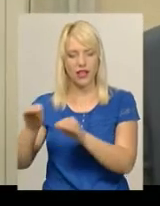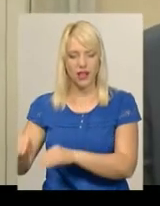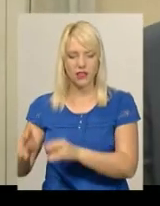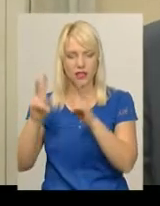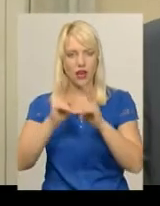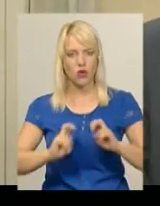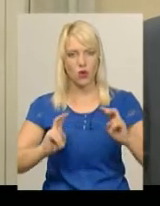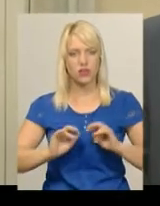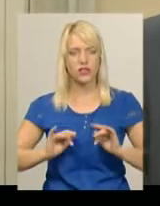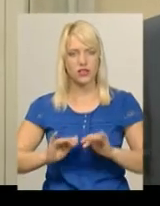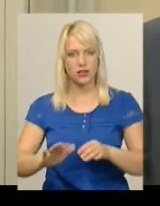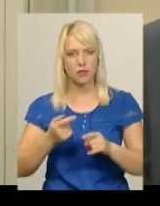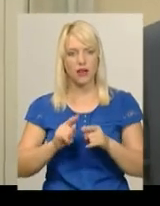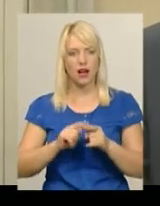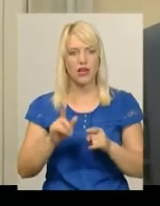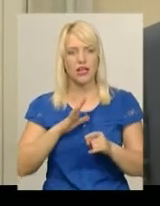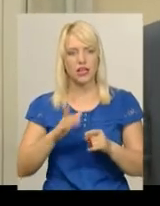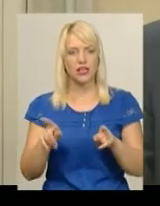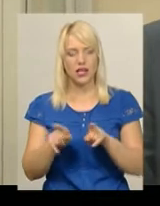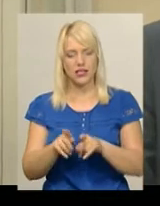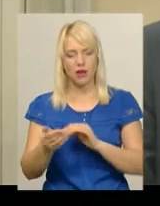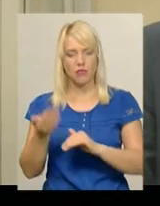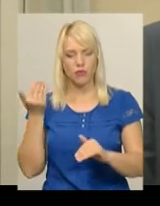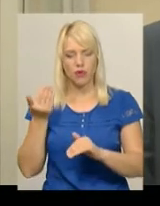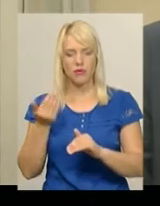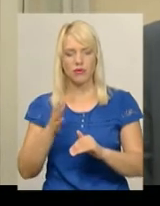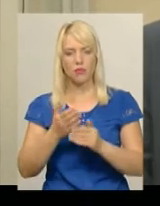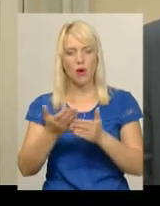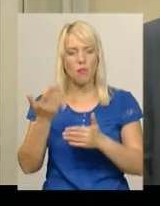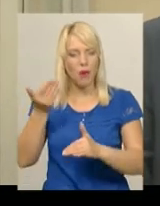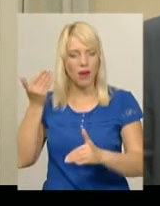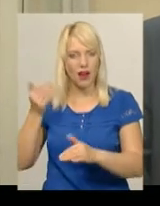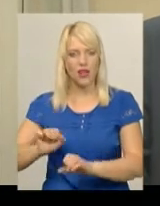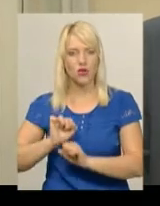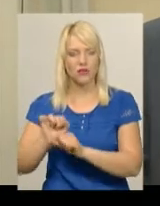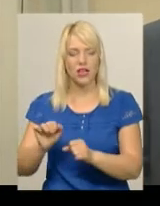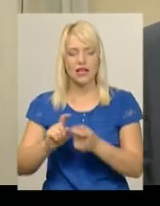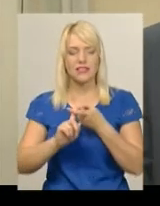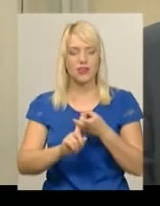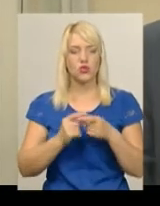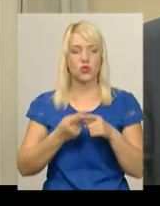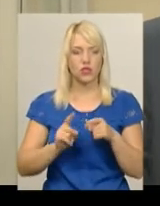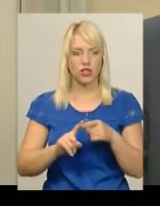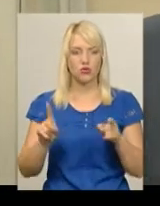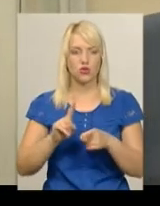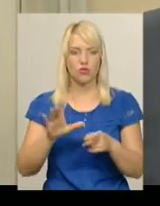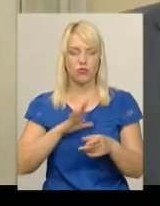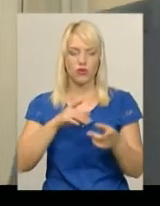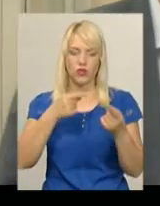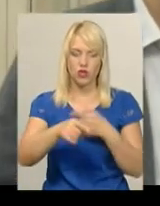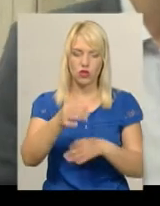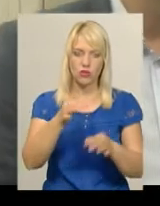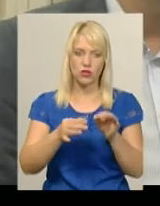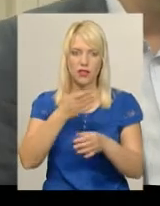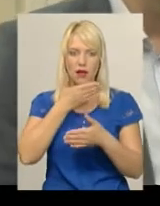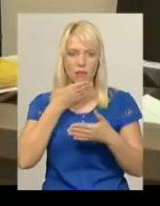клопотання надійшло від його попереднього захисника, в'язку з тим, що останній перебував в іншому судовому засіданні і не мав